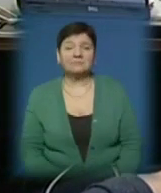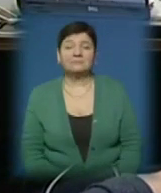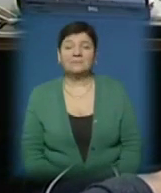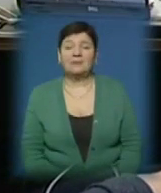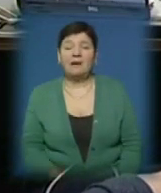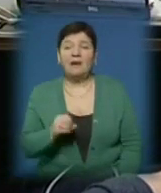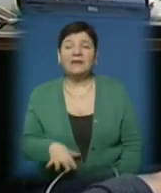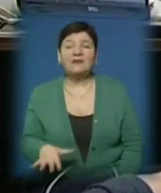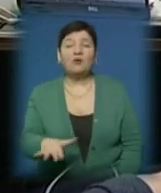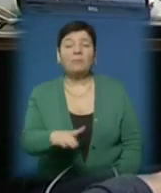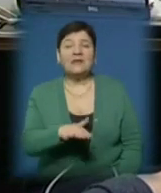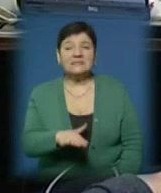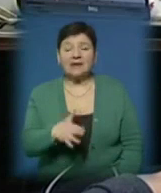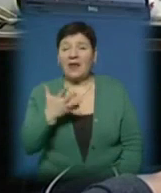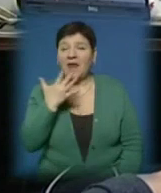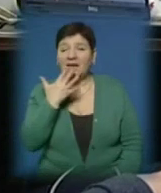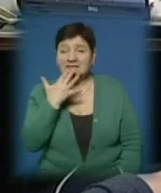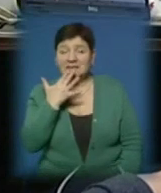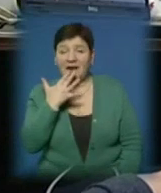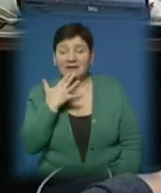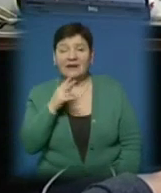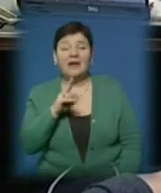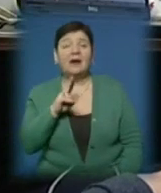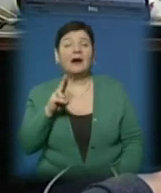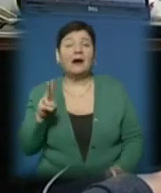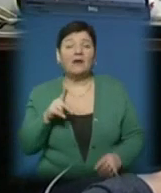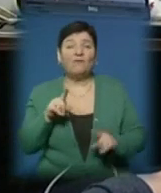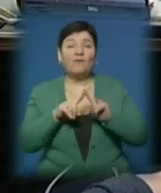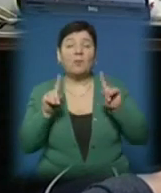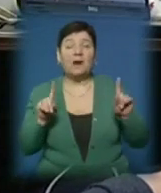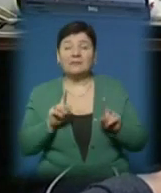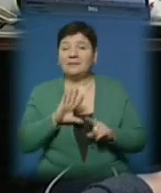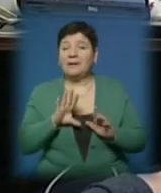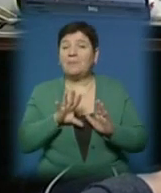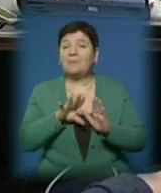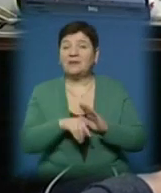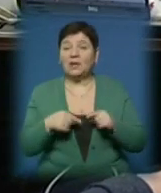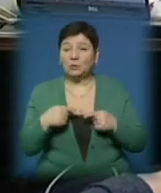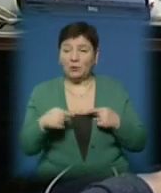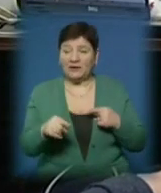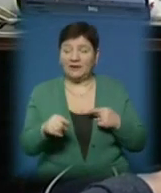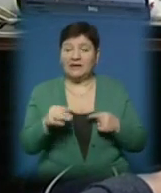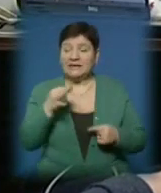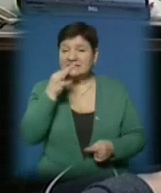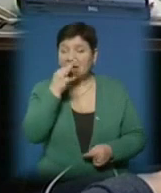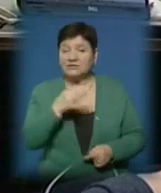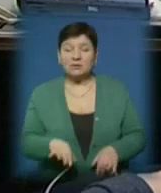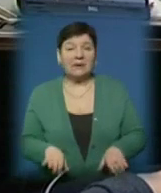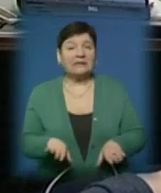европейською, ну, іностранній, які не потрапляють в формат інших, скажімо так,